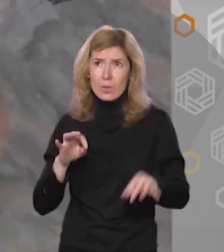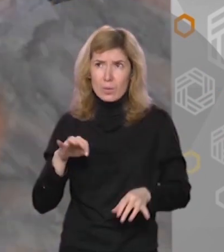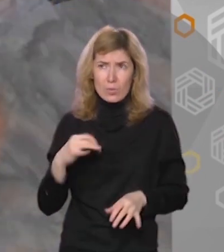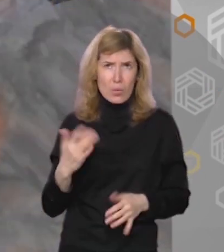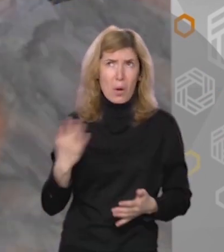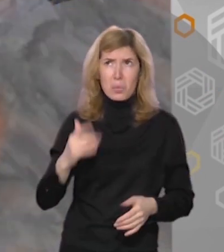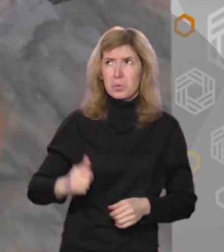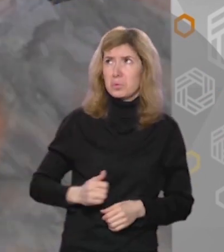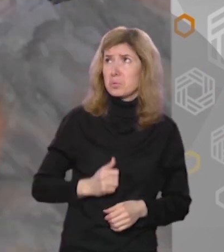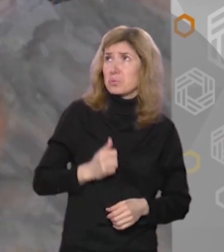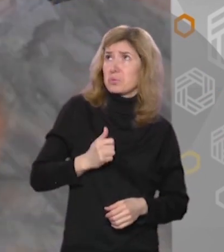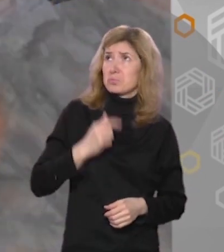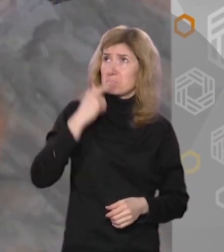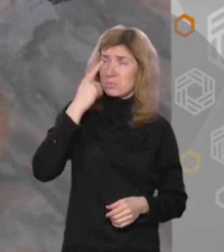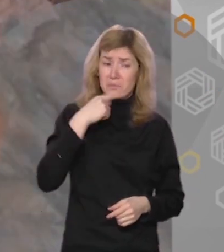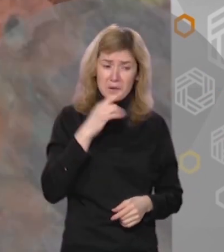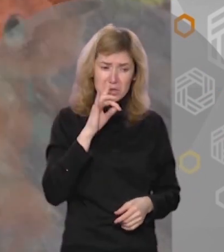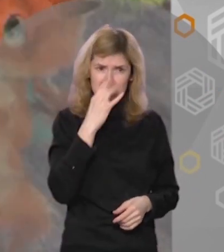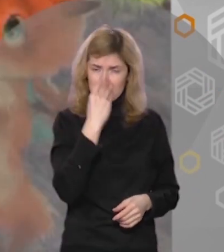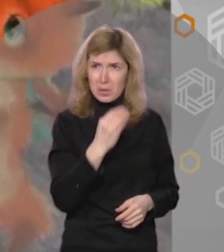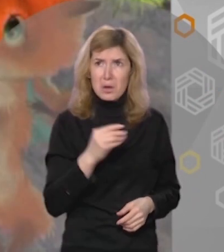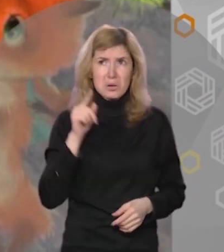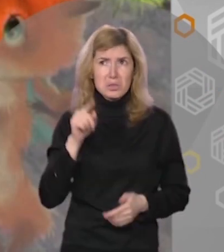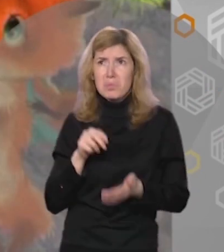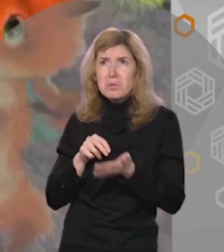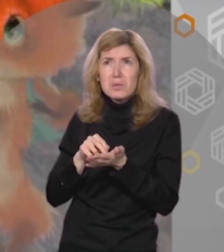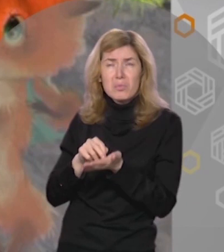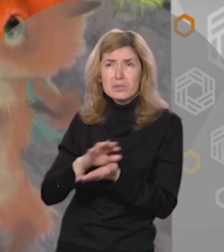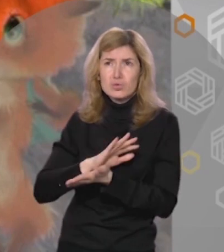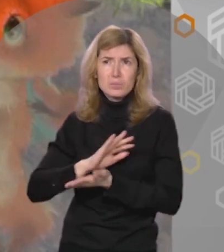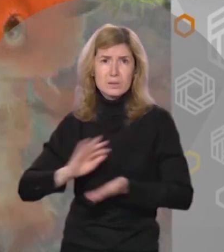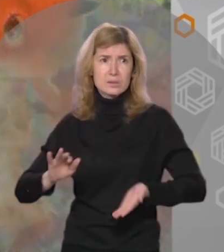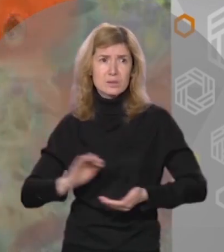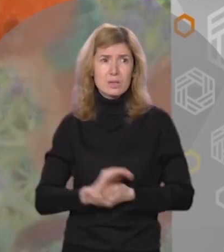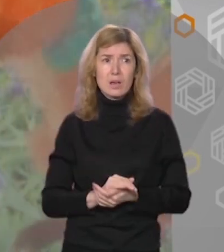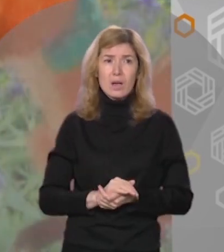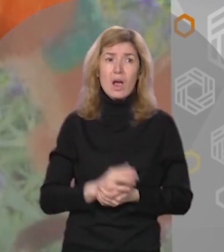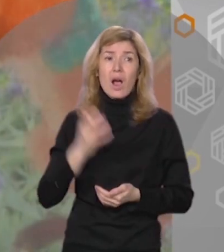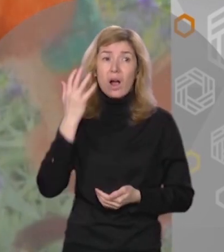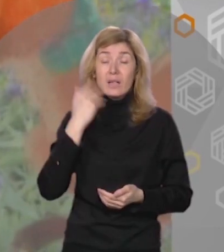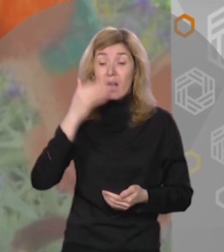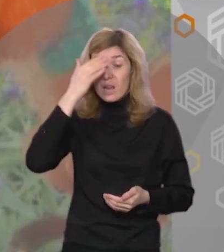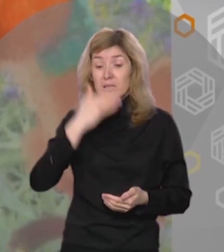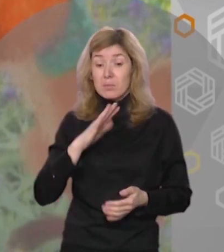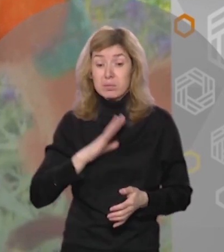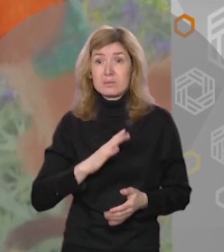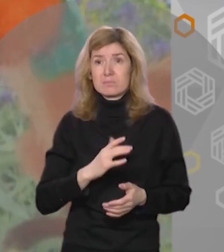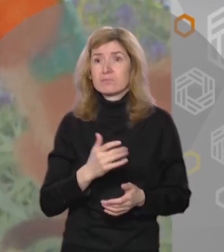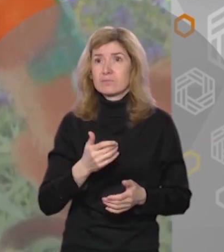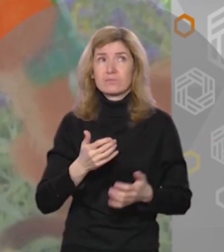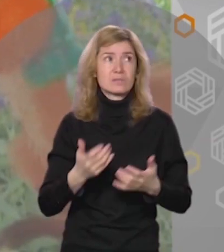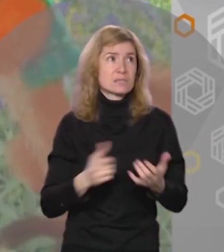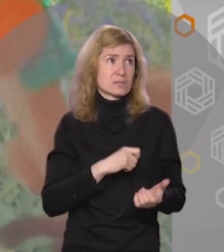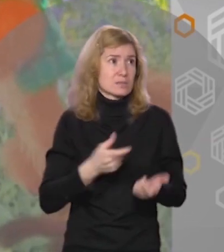Ох ты какой! Проворчал рыжик К тебе и не подступиться Однако, когда лето было в самом